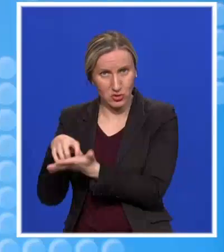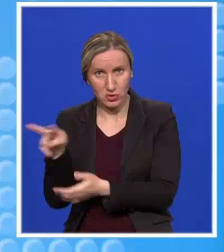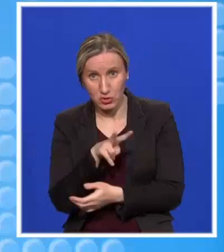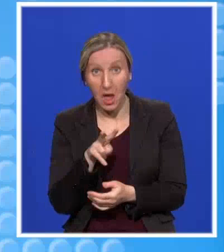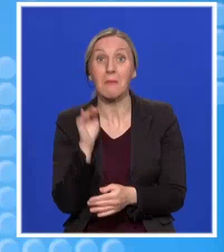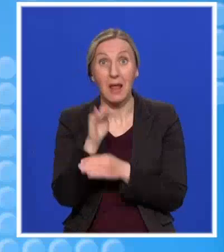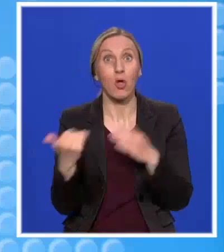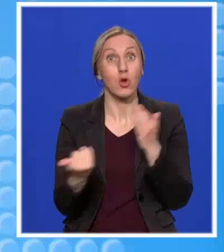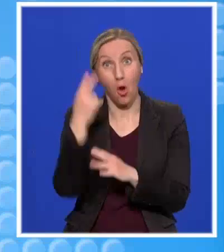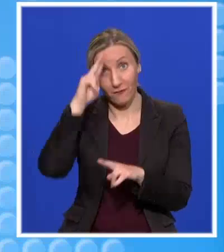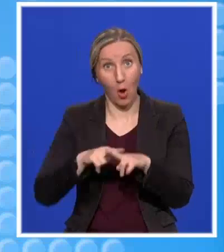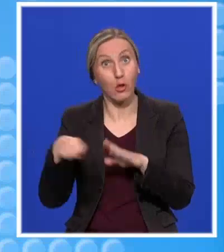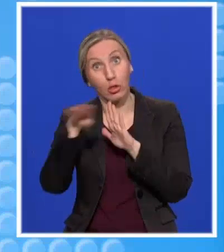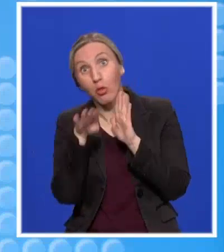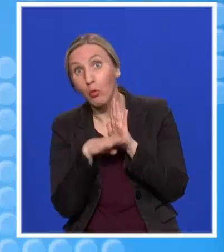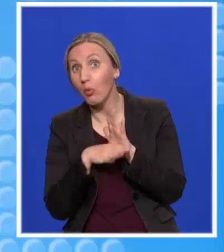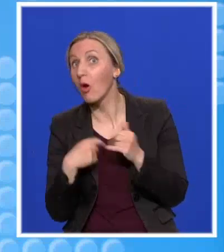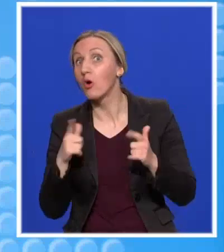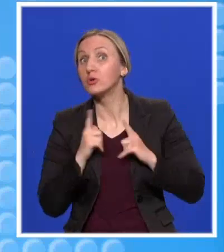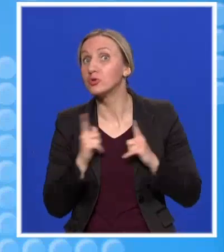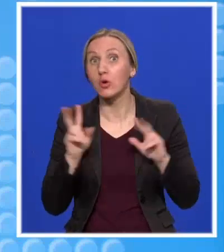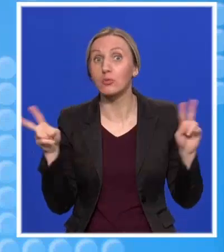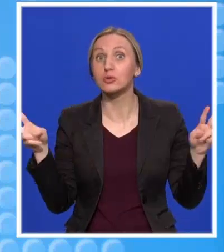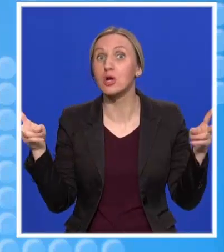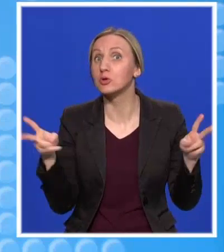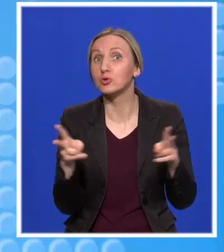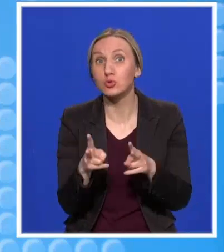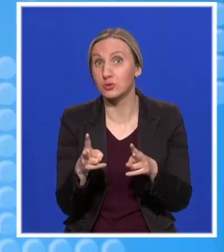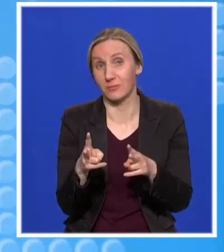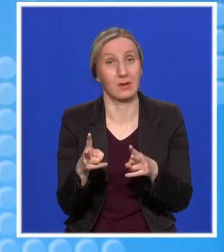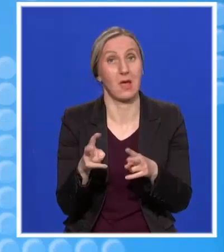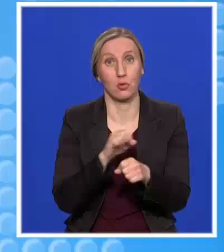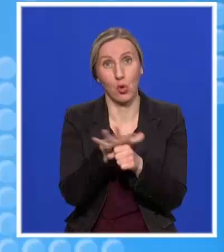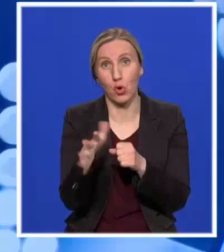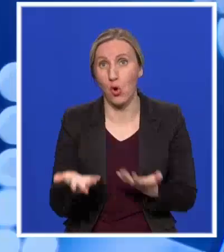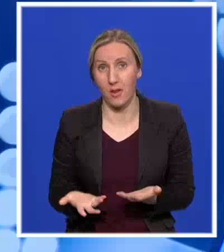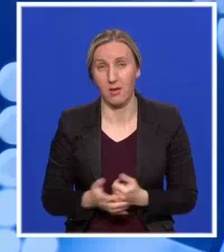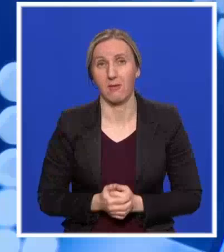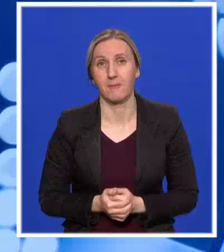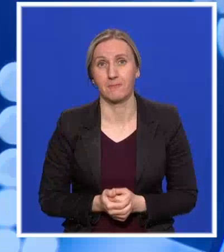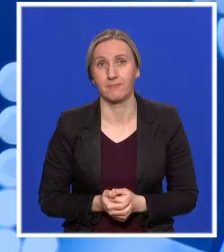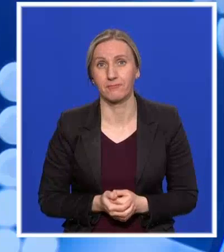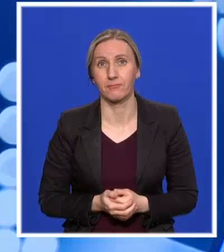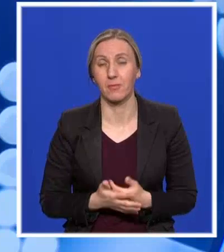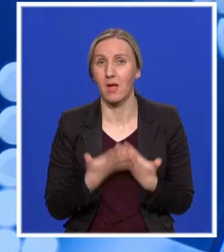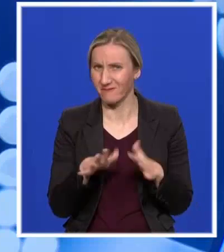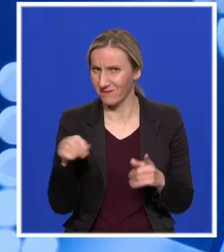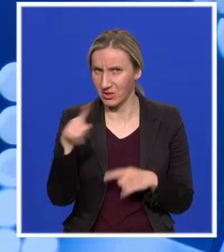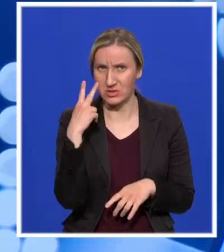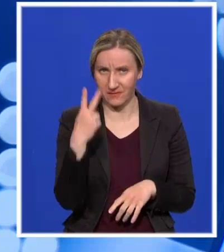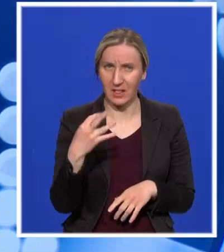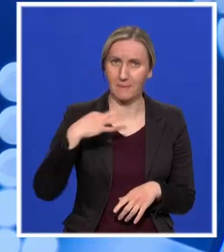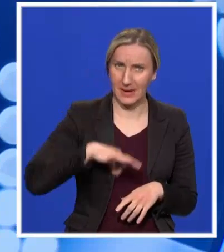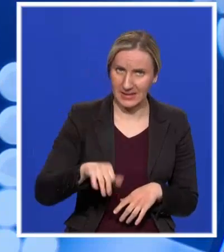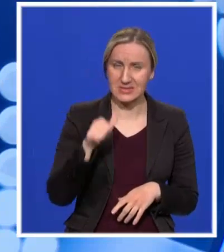očekujemo u suzbijenju daljeg širenja COVID-19. Šta možemo da očekujemo? Kao što ste videli, i predsednik, i